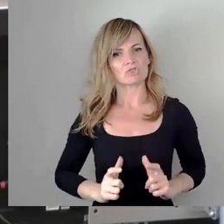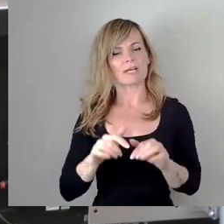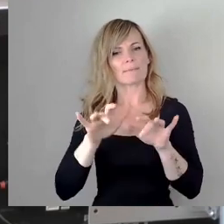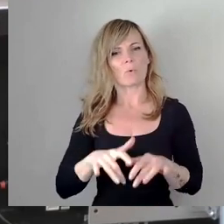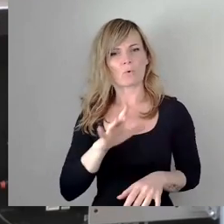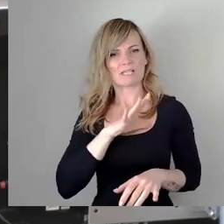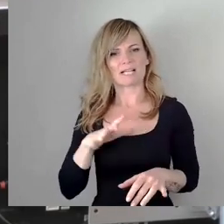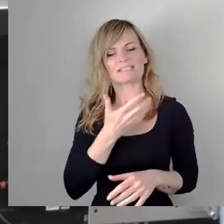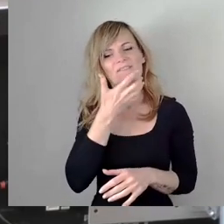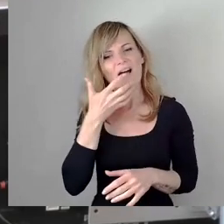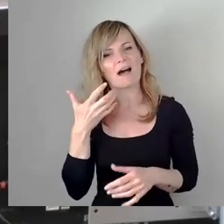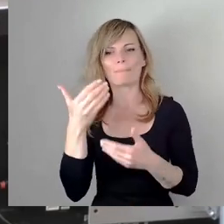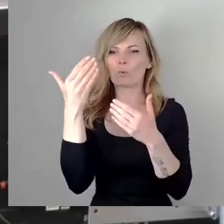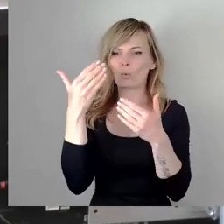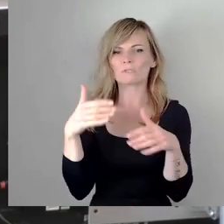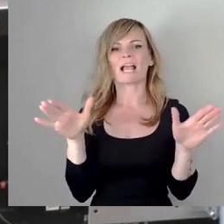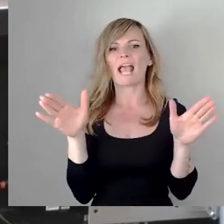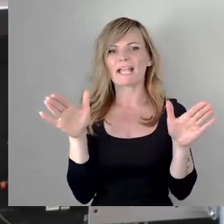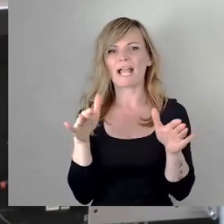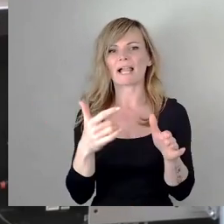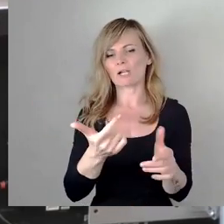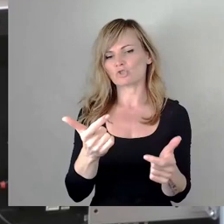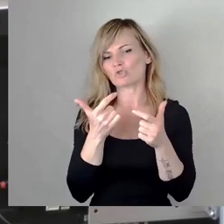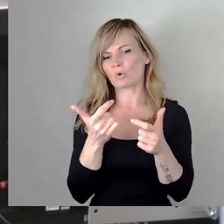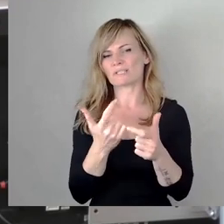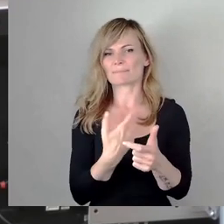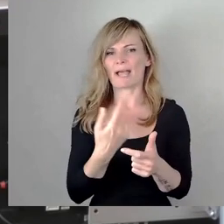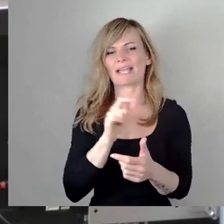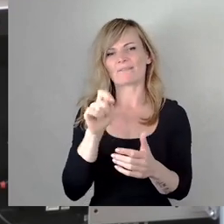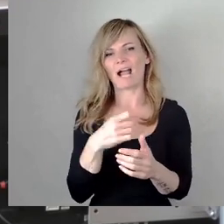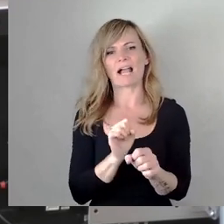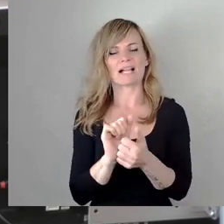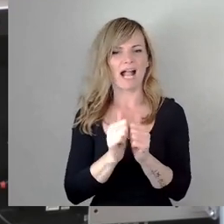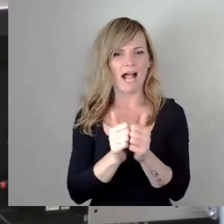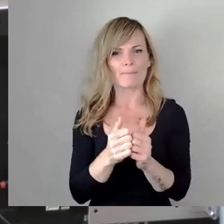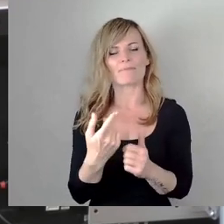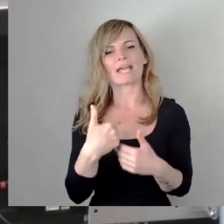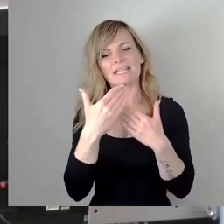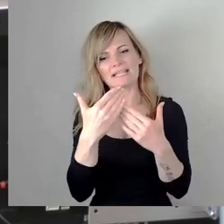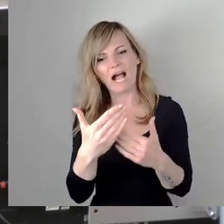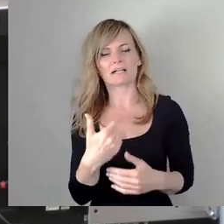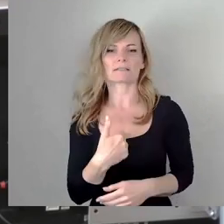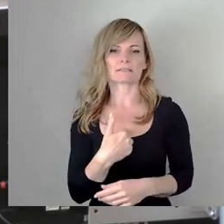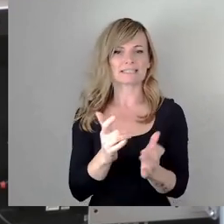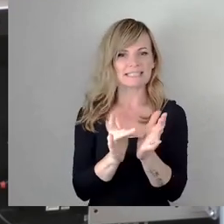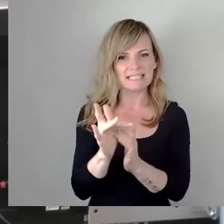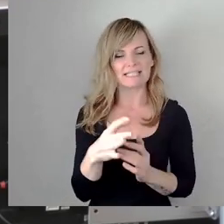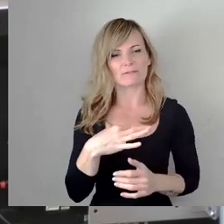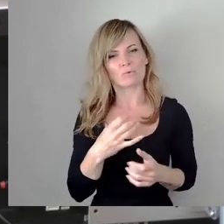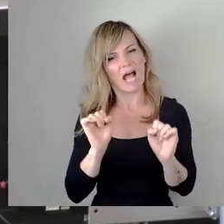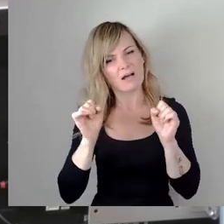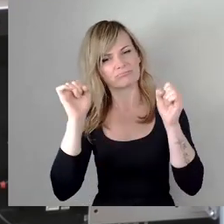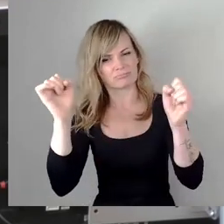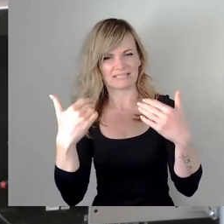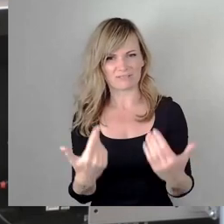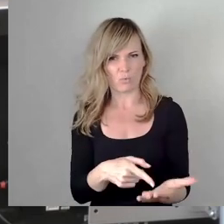Gruß und einem kleinen Engel, der mich beschützen soll in meinem Wahlkampf für den Landtag und der mir dankt als Christin für mein Engagement. Was wir hier gerade gehört haben, ist eine